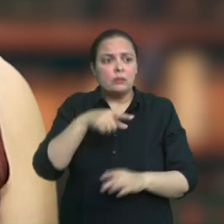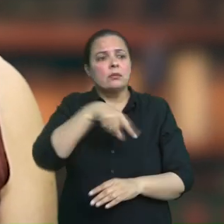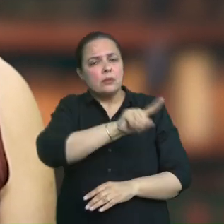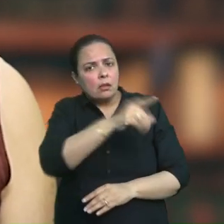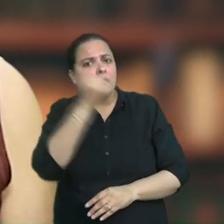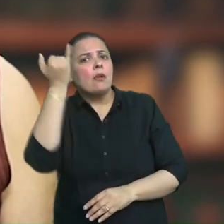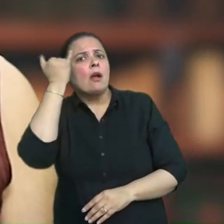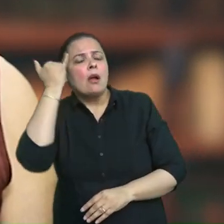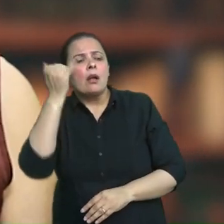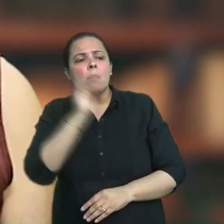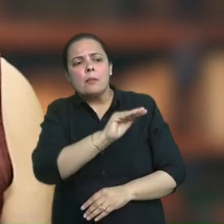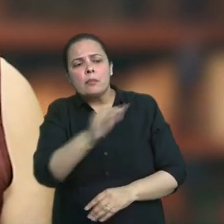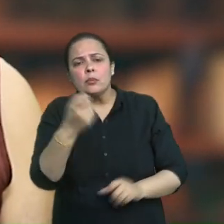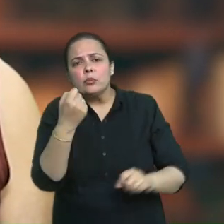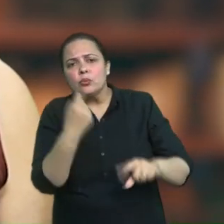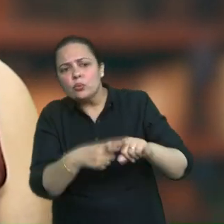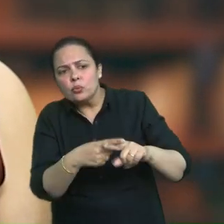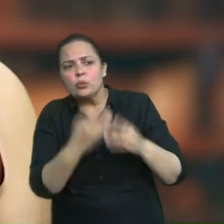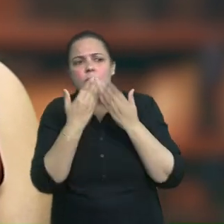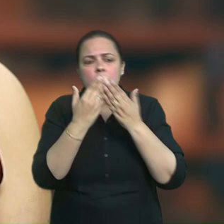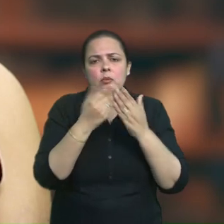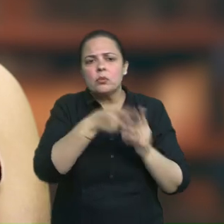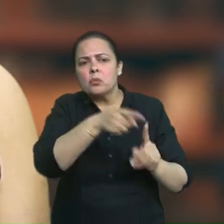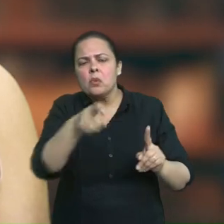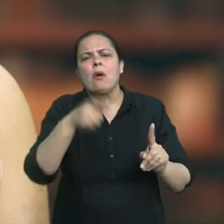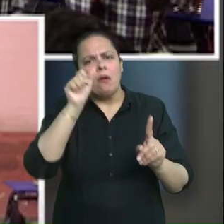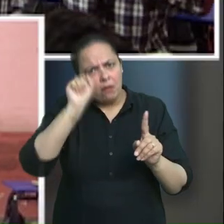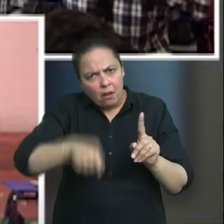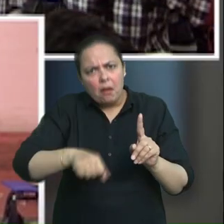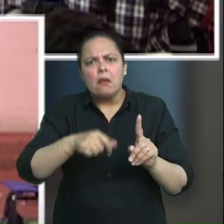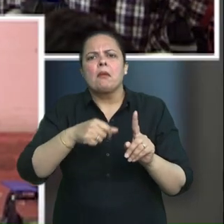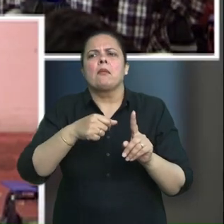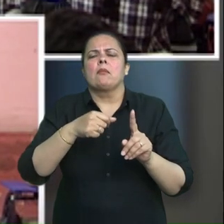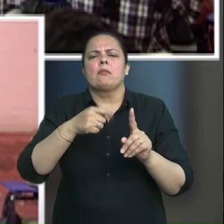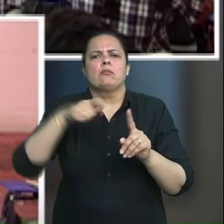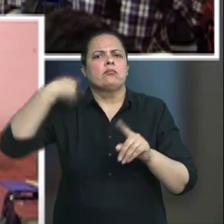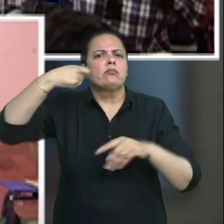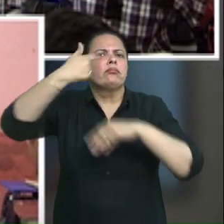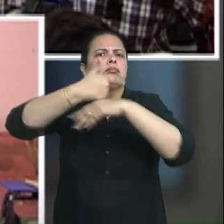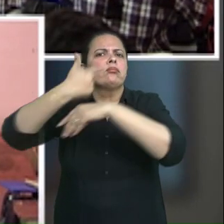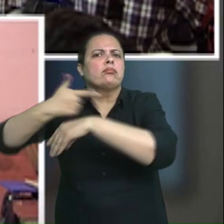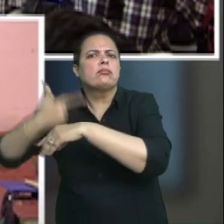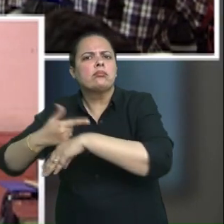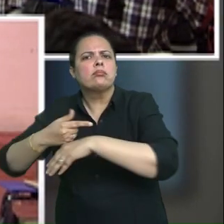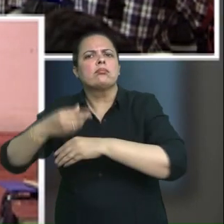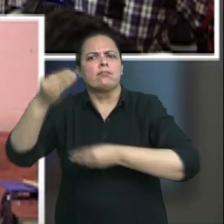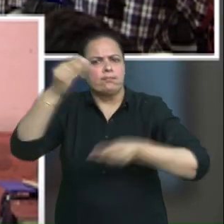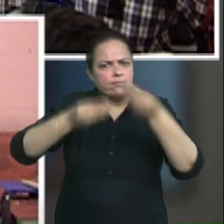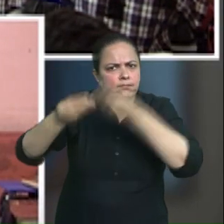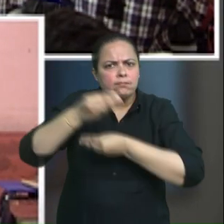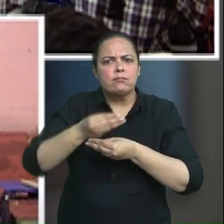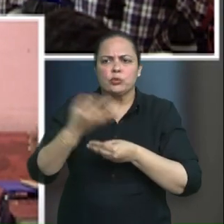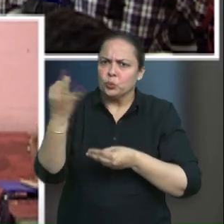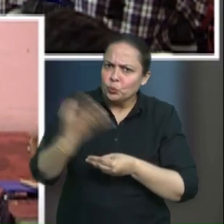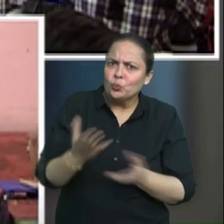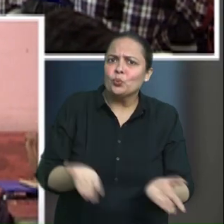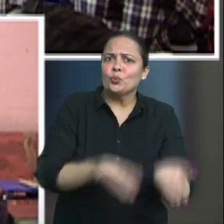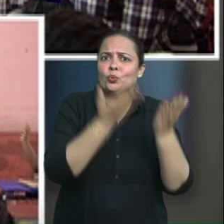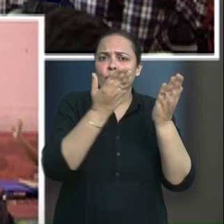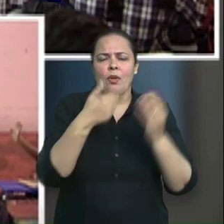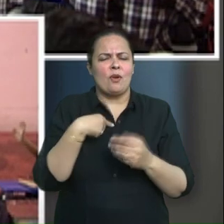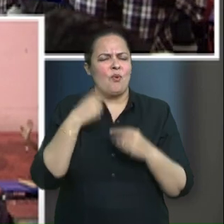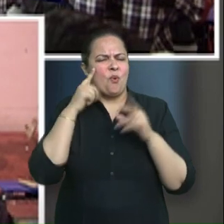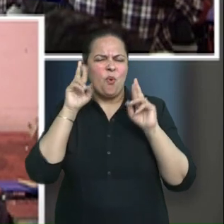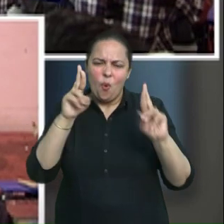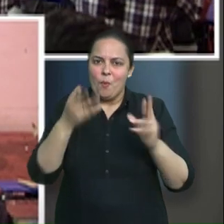अंसादनों का सही इस्तेमाल करने में अपनी समझ मना पाए होंगे, जिससे इनके सही उपयोग से आप अपनी शिक्षन, अधिकम